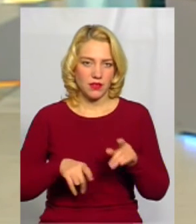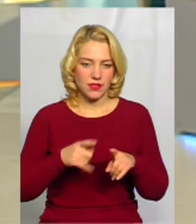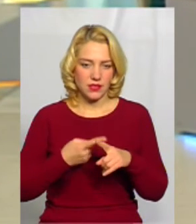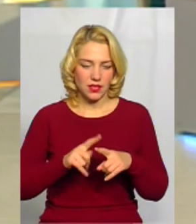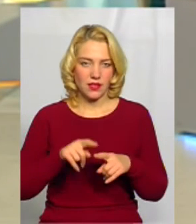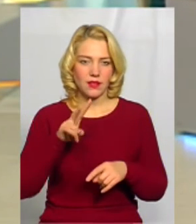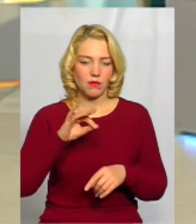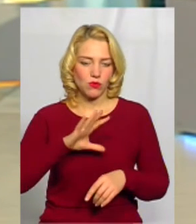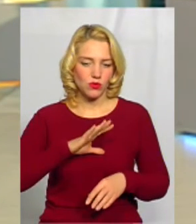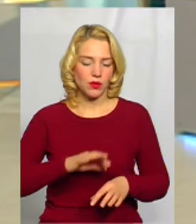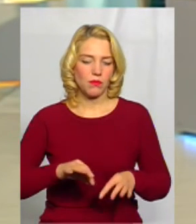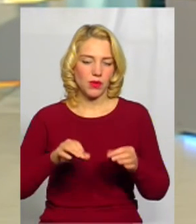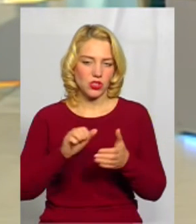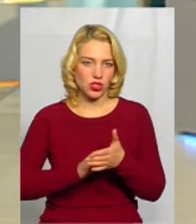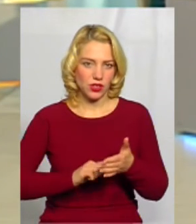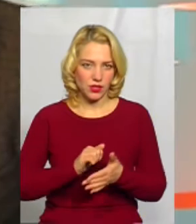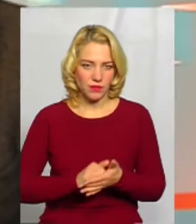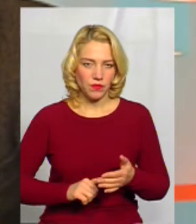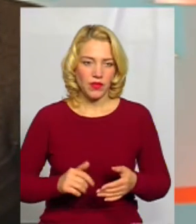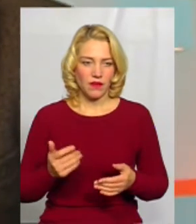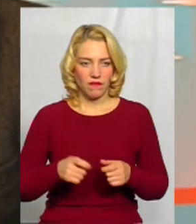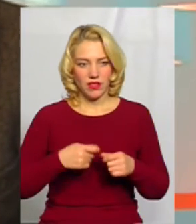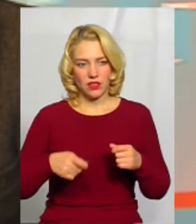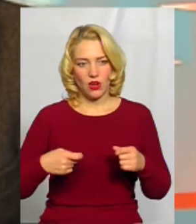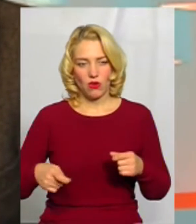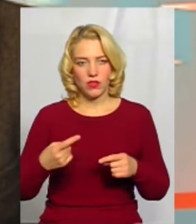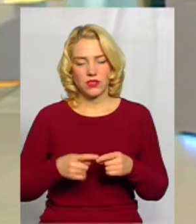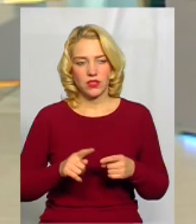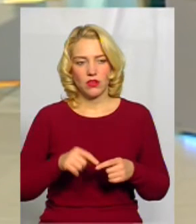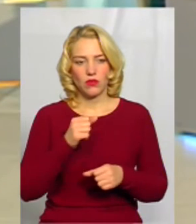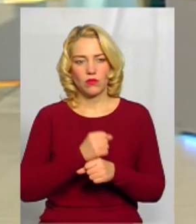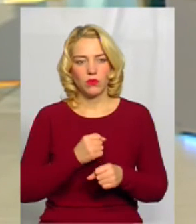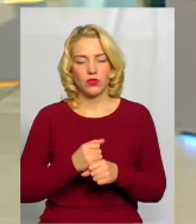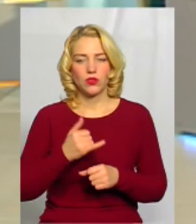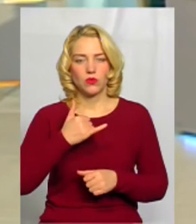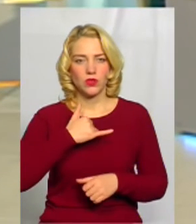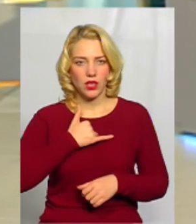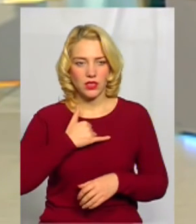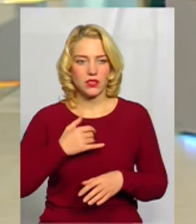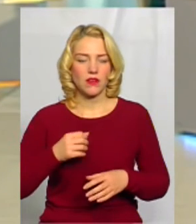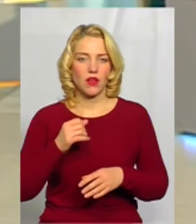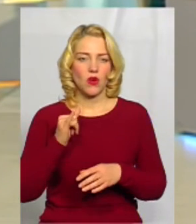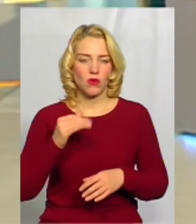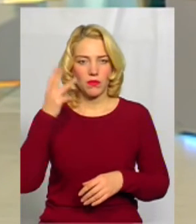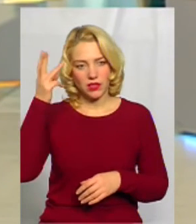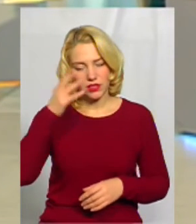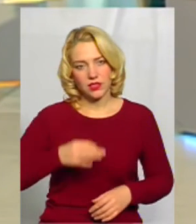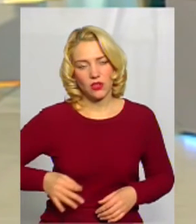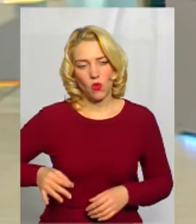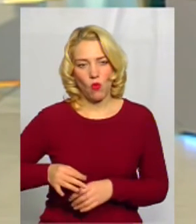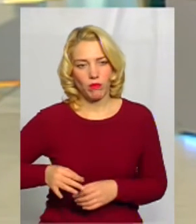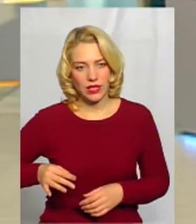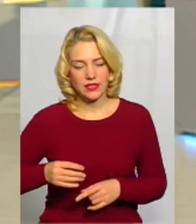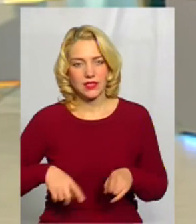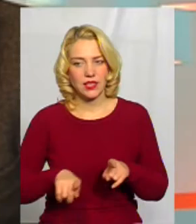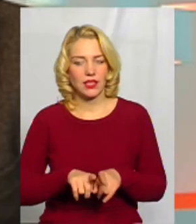і були суб'єктивні причини, відтягували з цією роботою, і в нас, в Хмельницькій області, такий